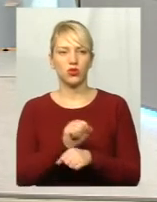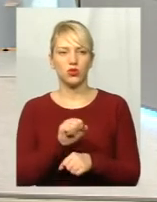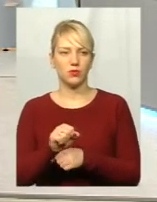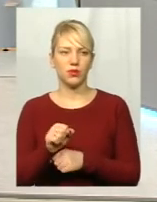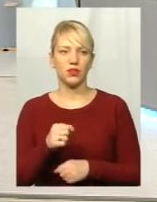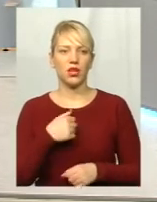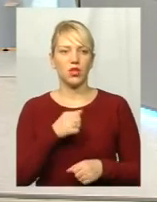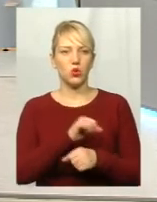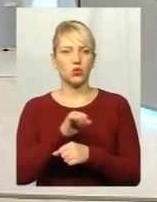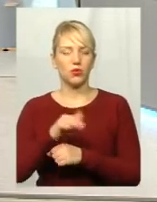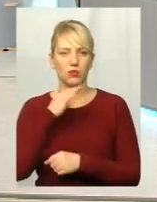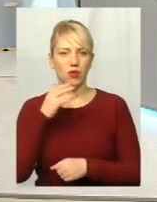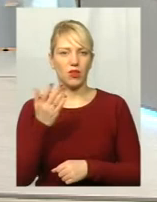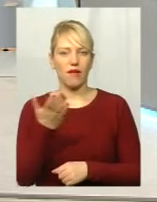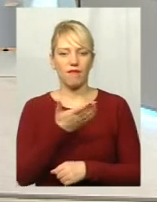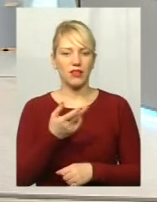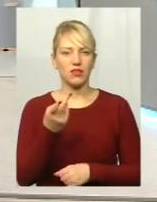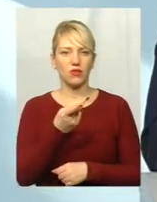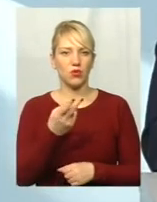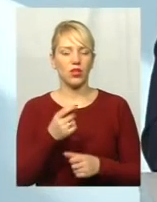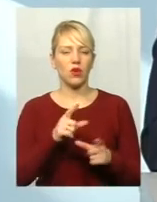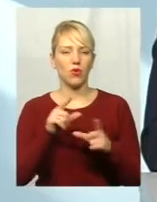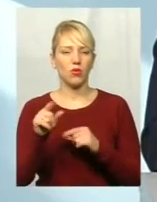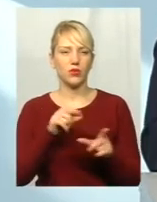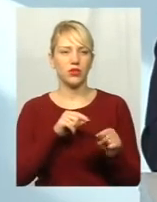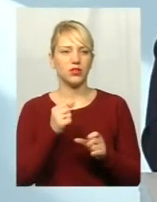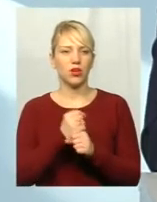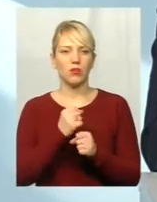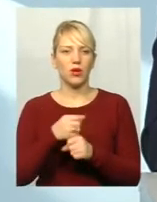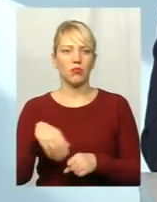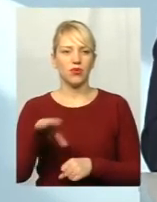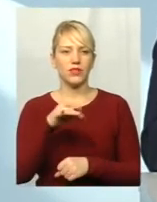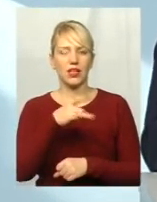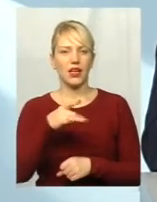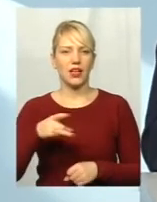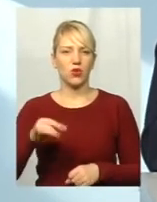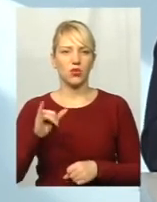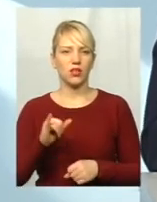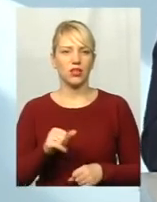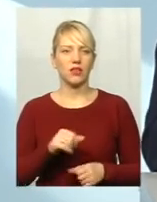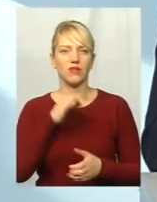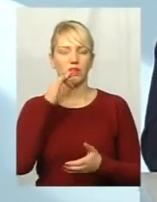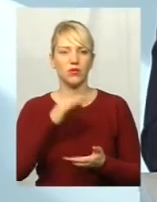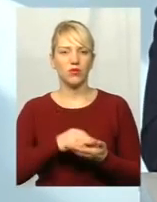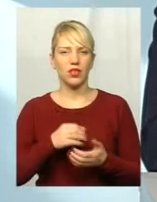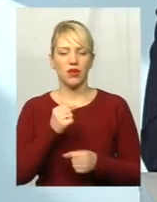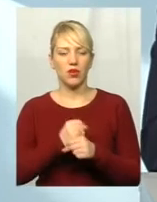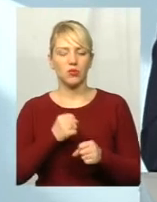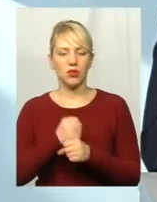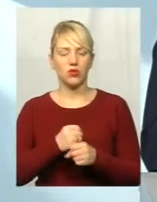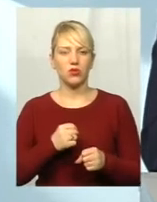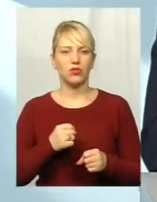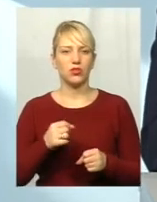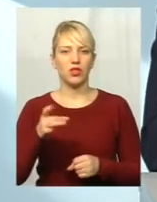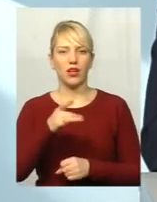багато вас двоє, якщо на це пішло. Робиться об'їзд таким чином максимально по всіх мікрорайонах. І відповідно, відпрацюючи мікрорайон,